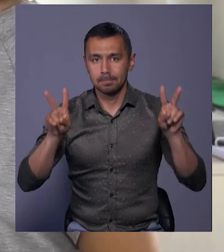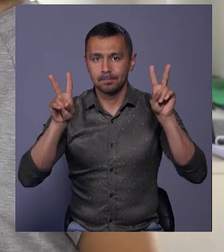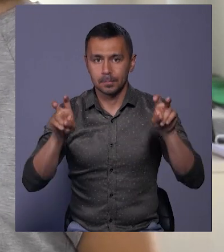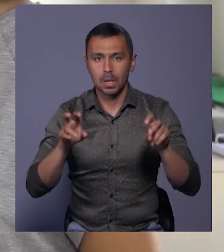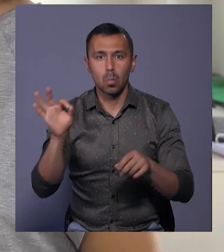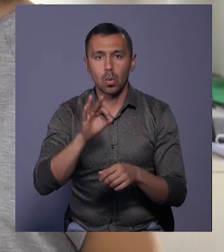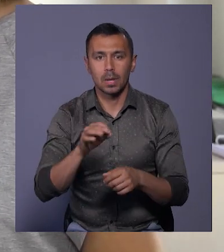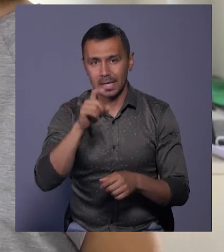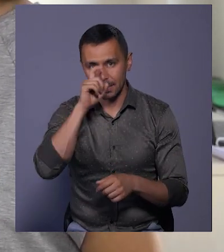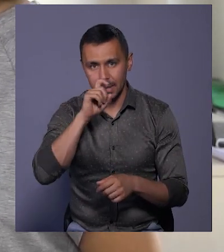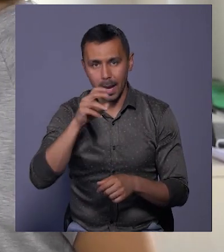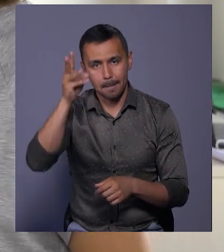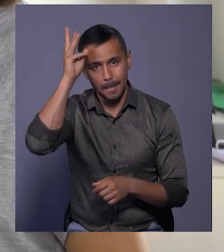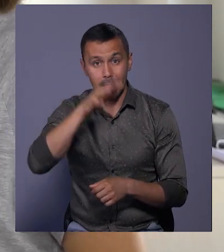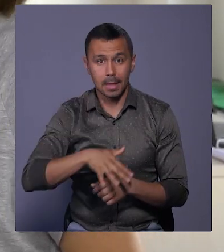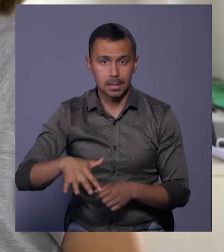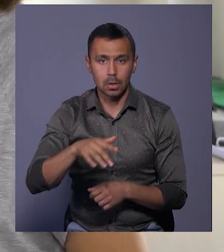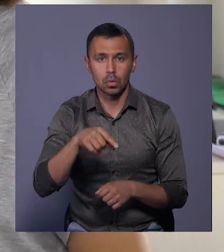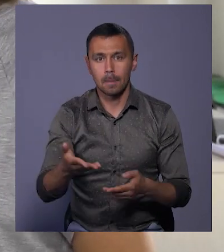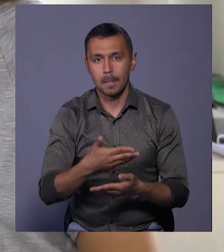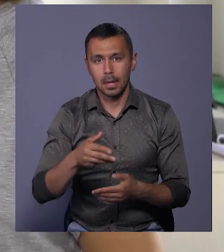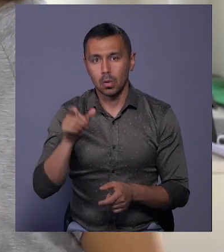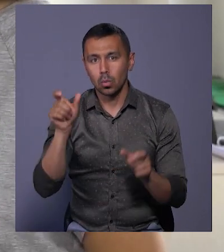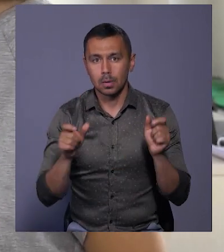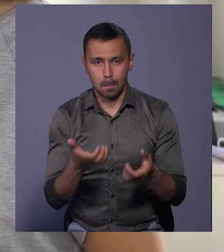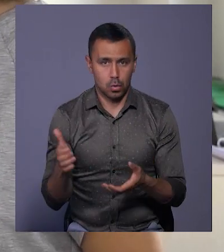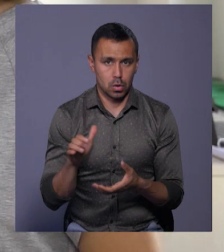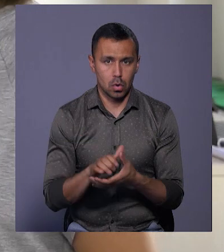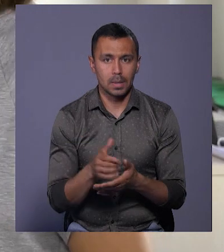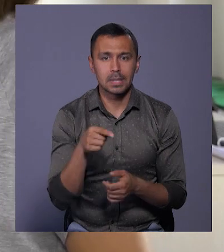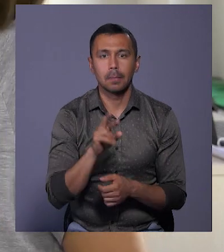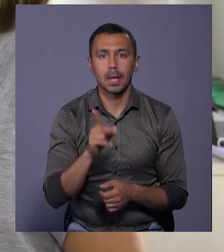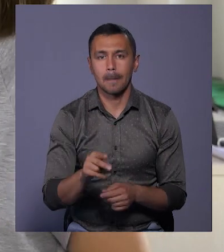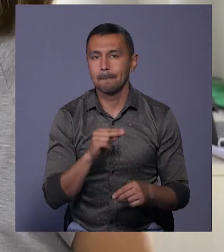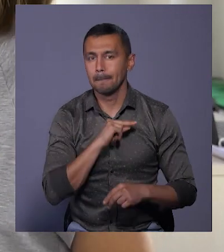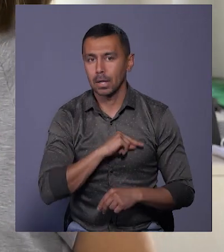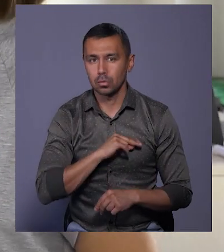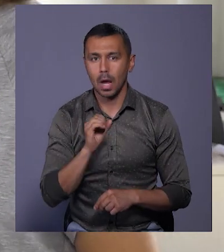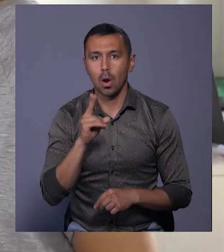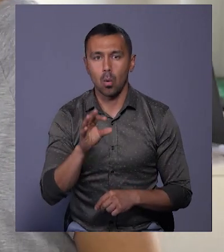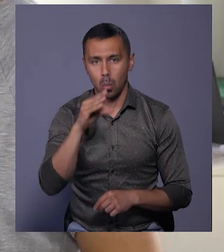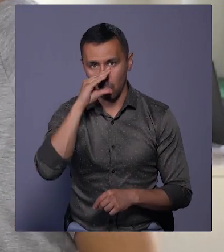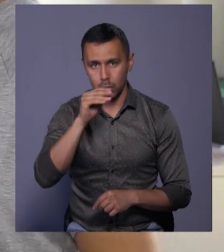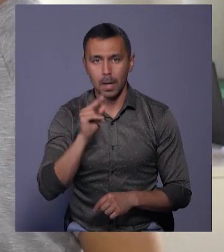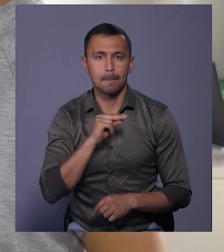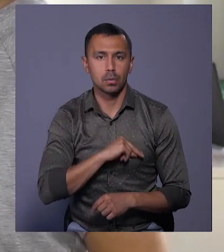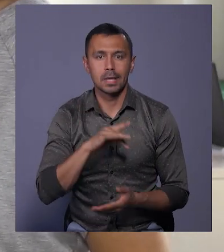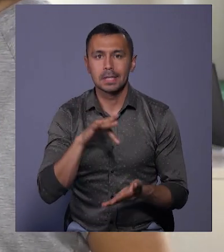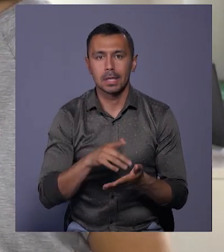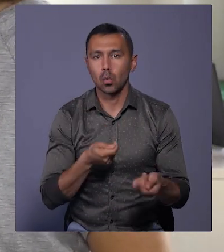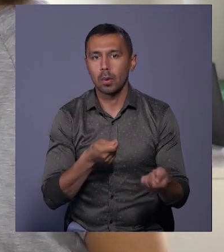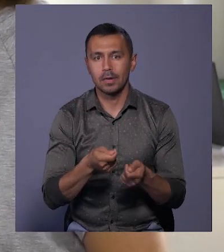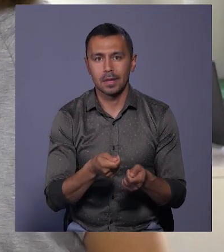«Про сміття Хмельницький». Тобто тут ми хмельничан постіймемо з тим, як працює «Екобуз», як працює Центр